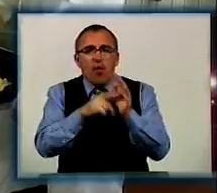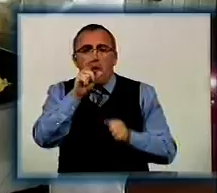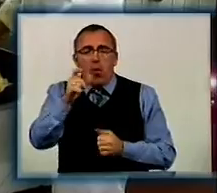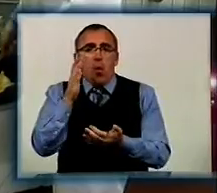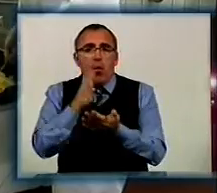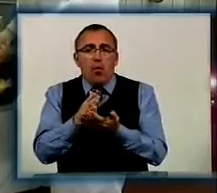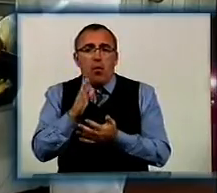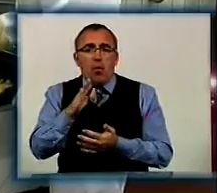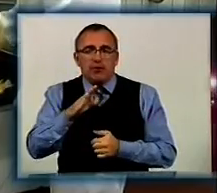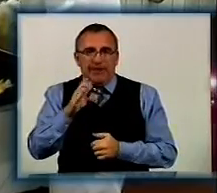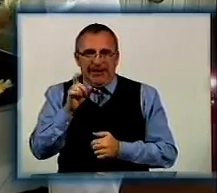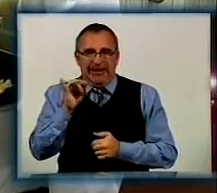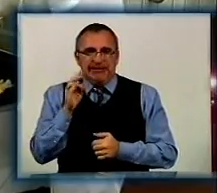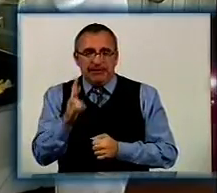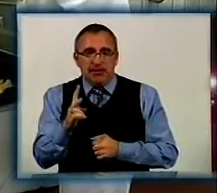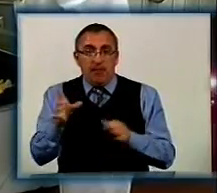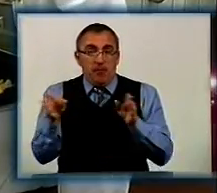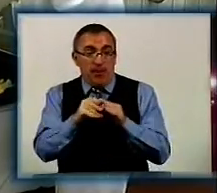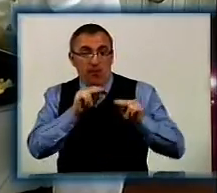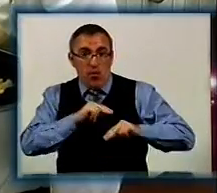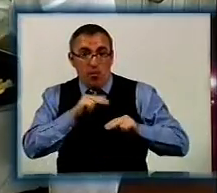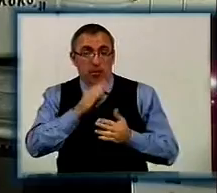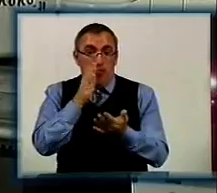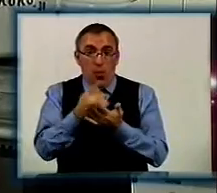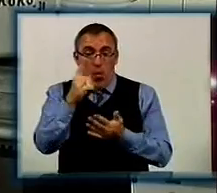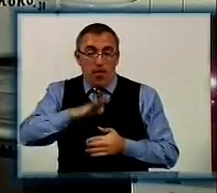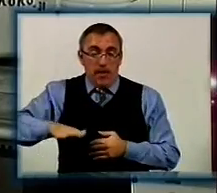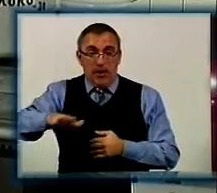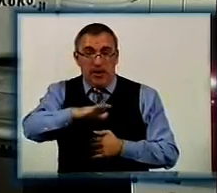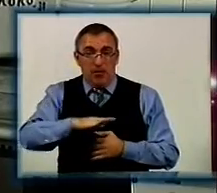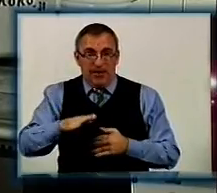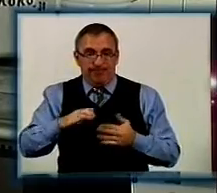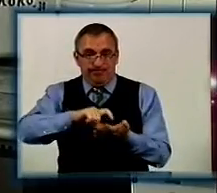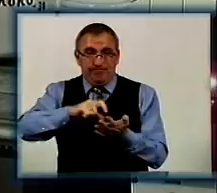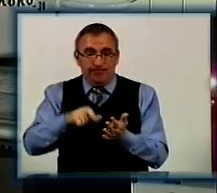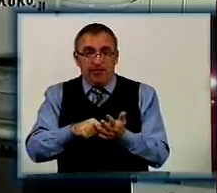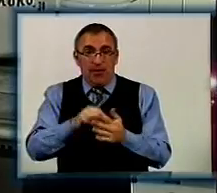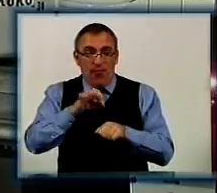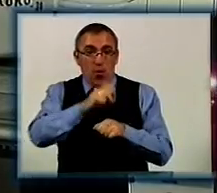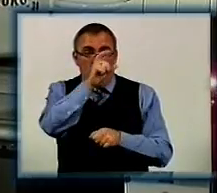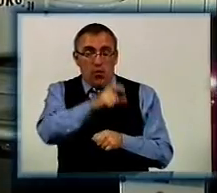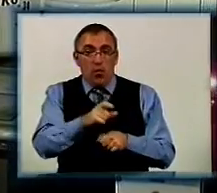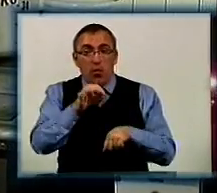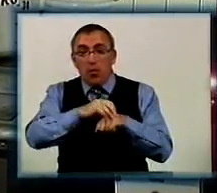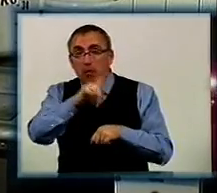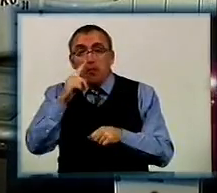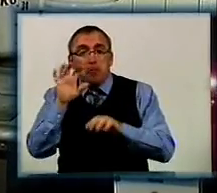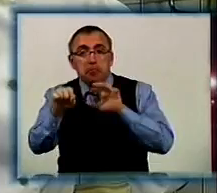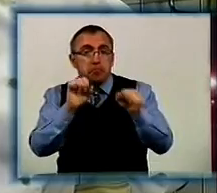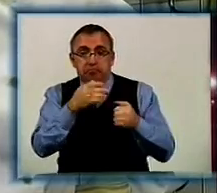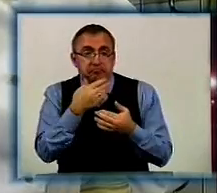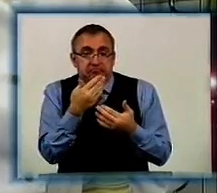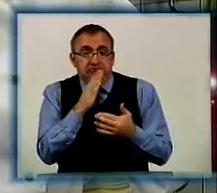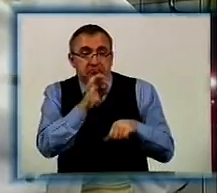опинились в зоні ризику. Співробітники, які щодня перебували в одному приміщенні з хворою жінкою, жодних неду за колегою не помічали.